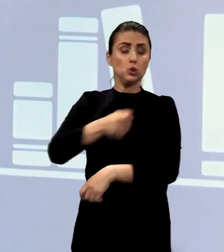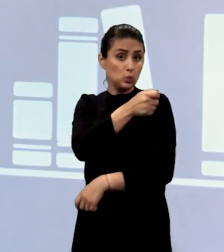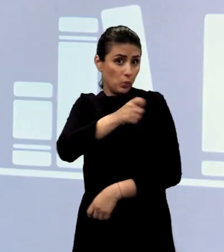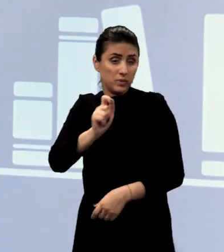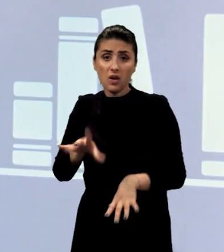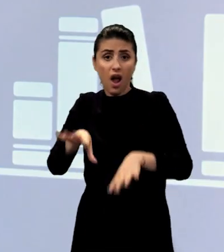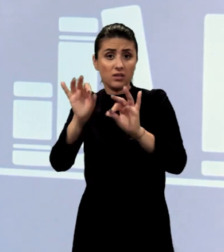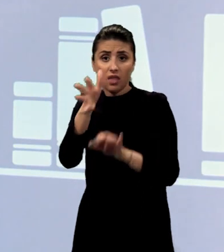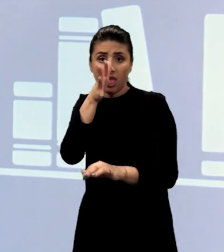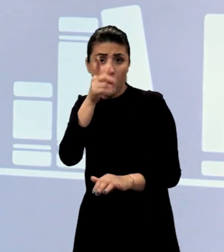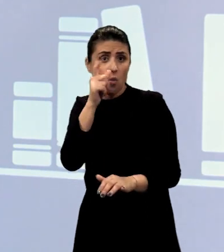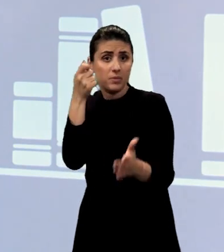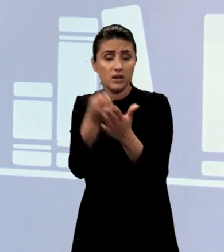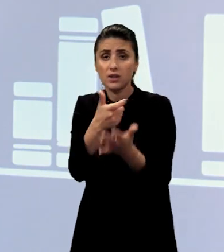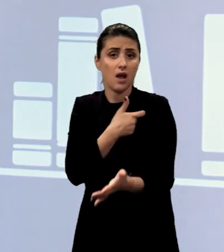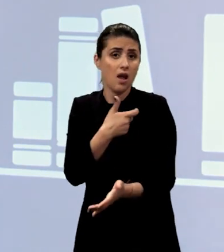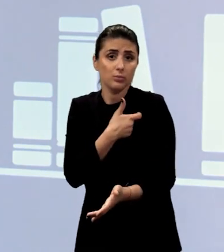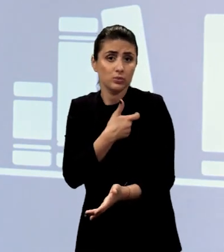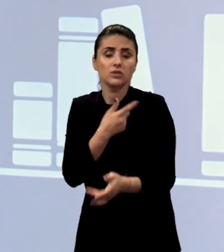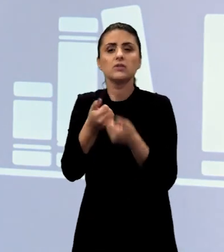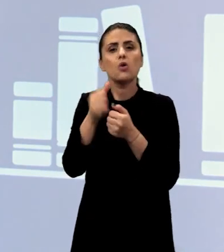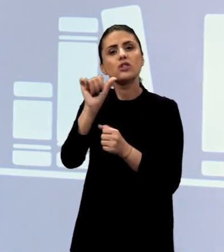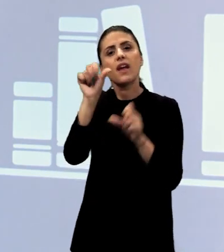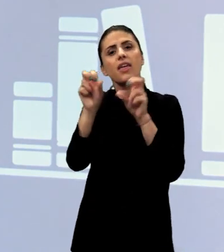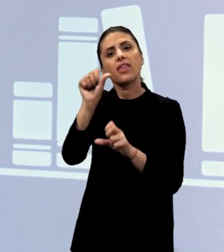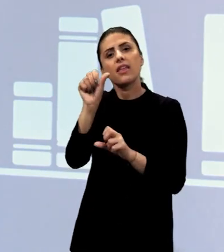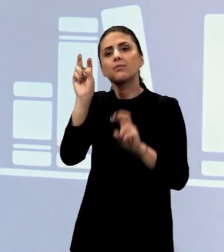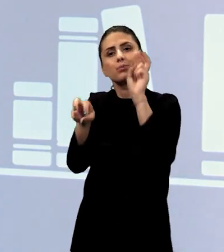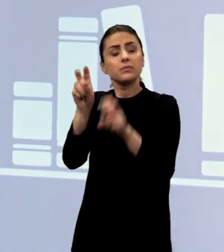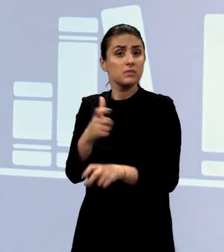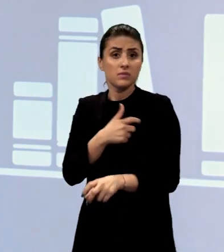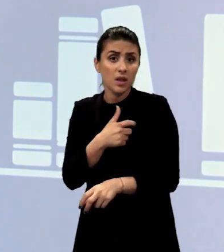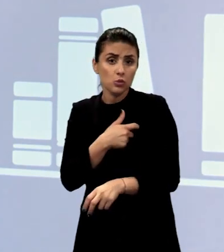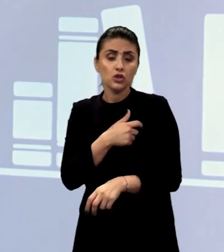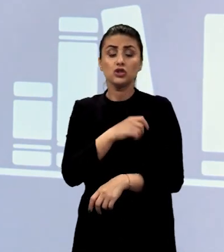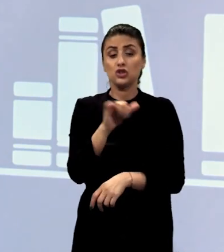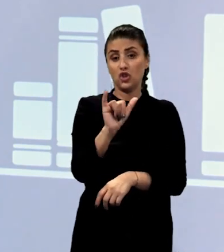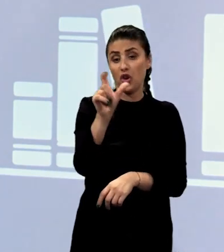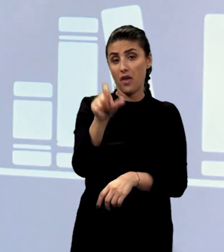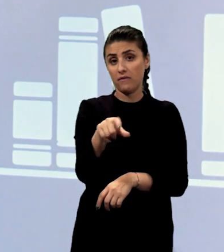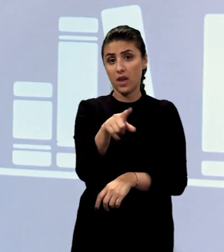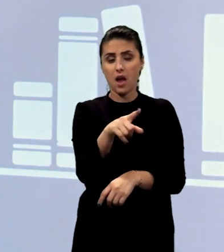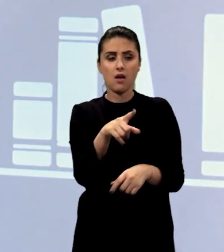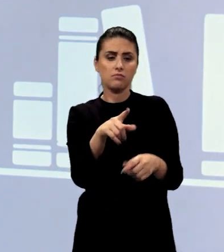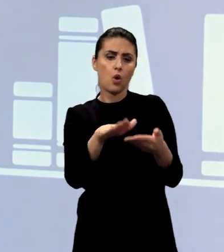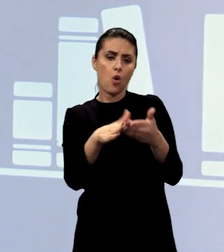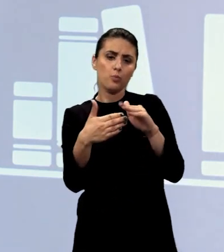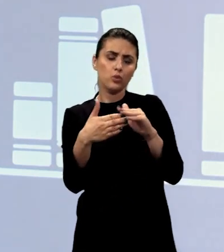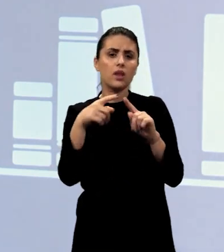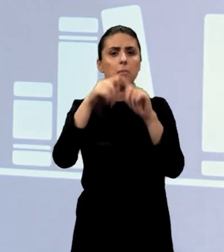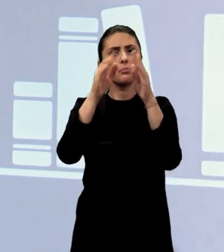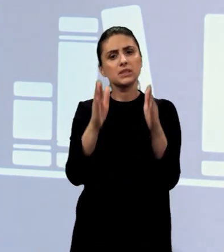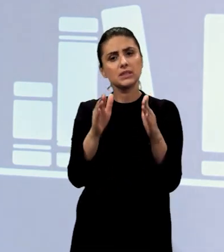și-a găsit clienții, cumpărători sau chiriași. Cineva l-a introdus pe omul de afaceri într-o comunitate